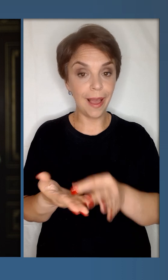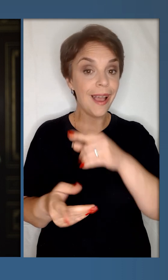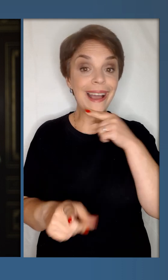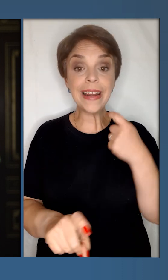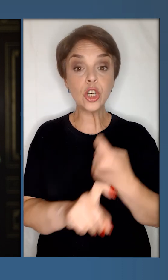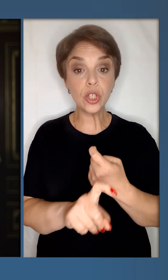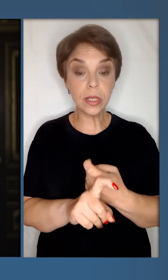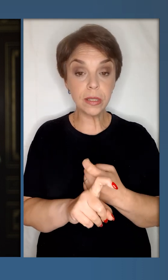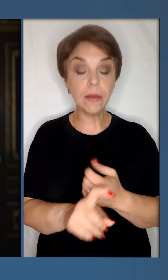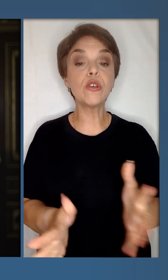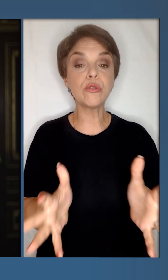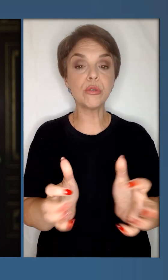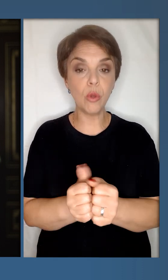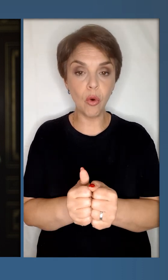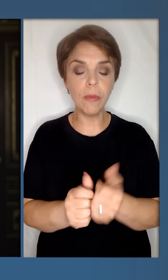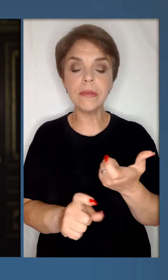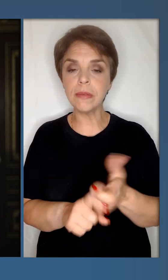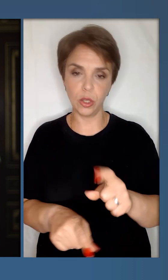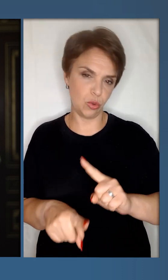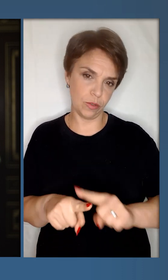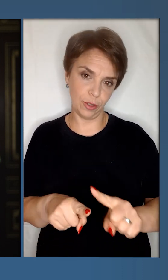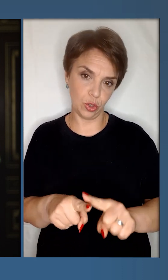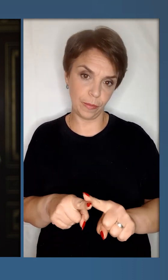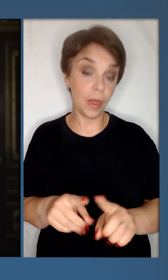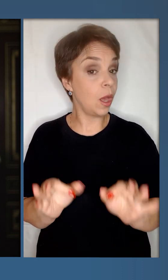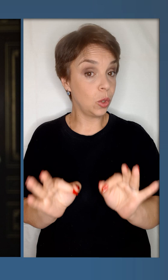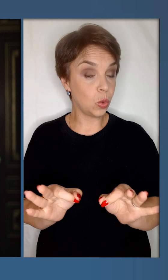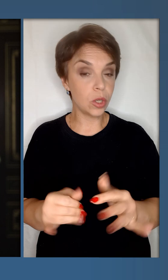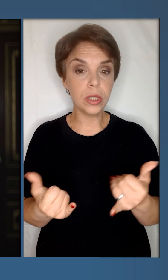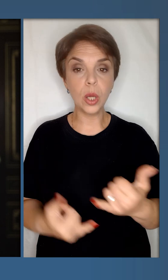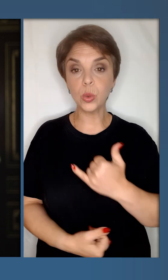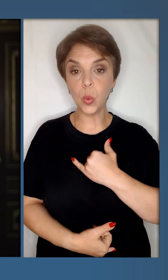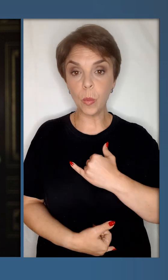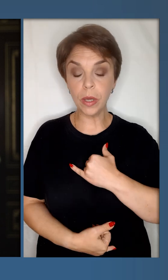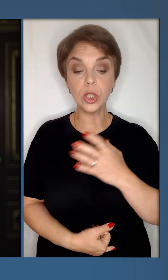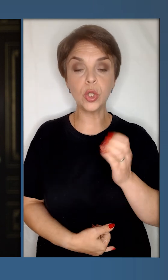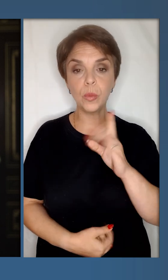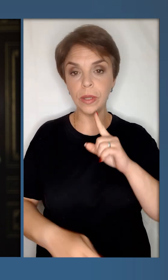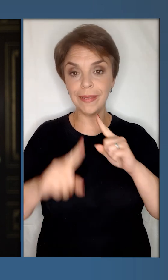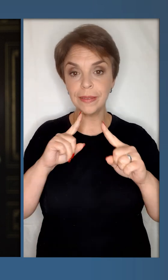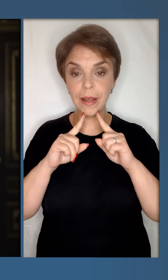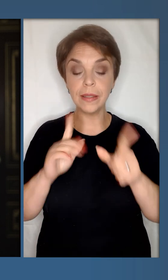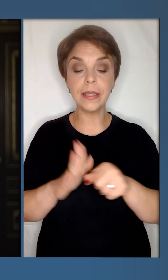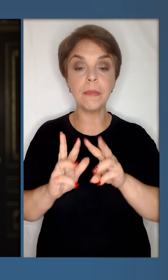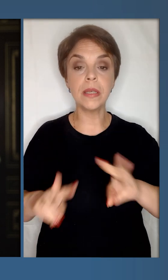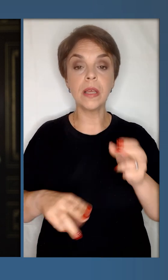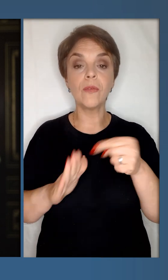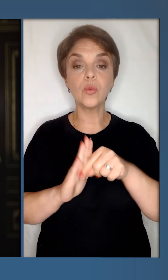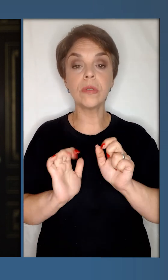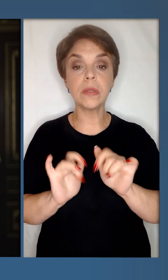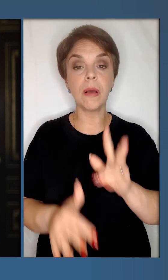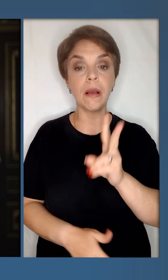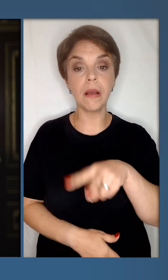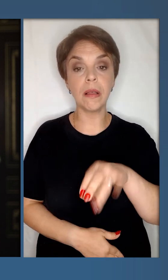Рашистів зловимо значно швидше. І, до речі, зараз у мене ще буде нарада з міністром